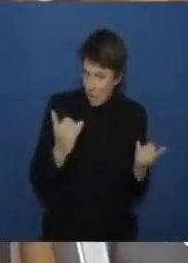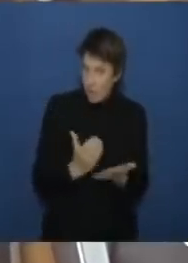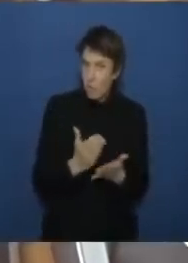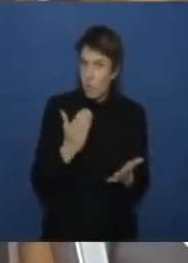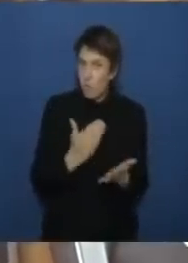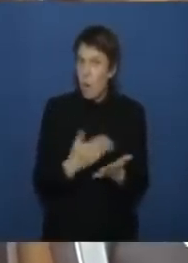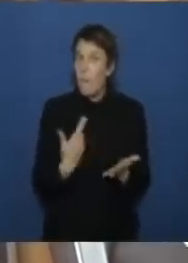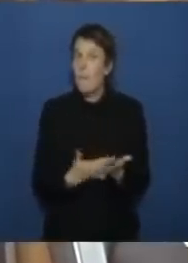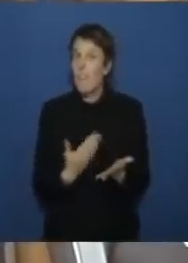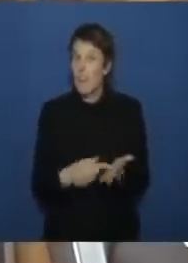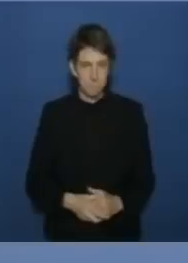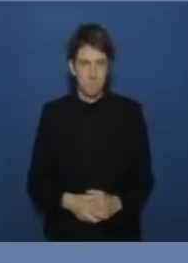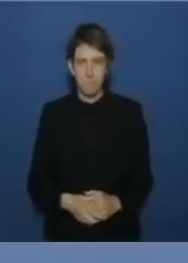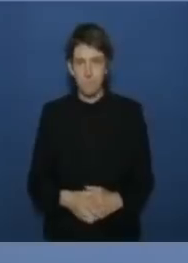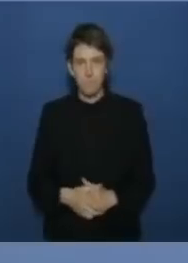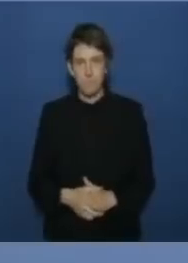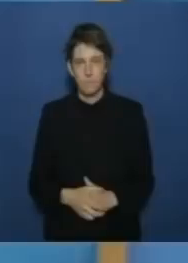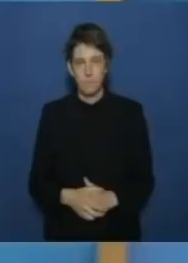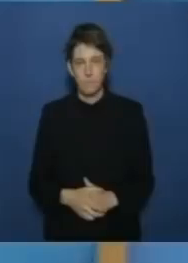irgendwelche belege erhalten